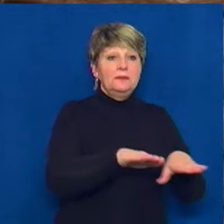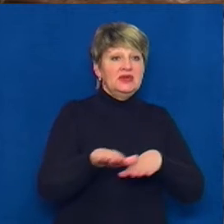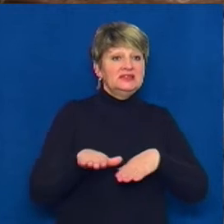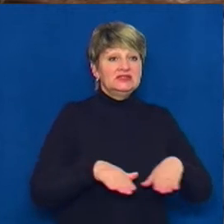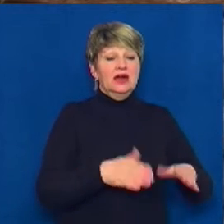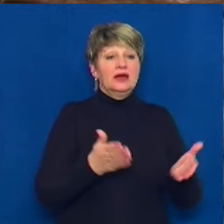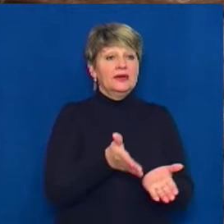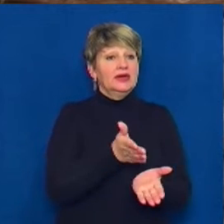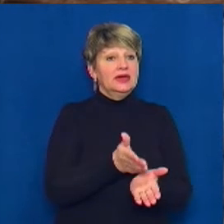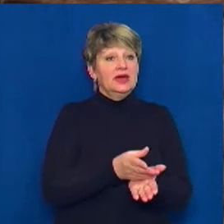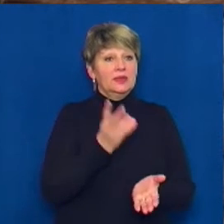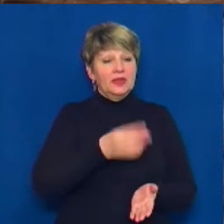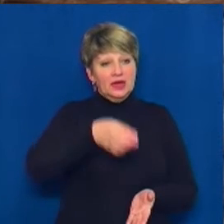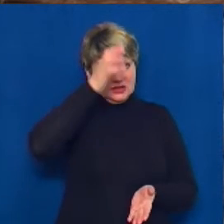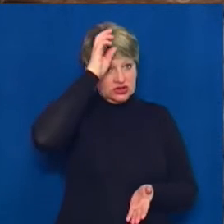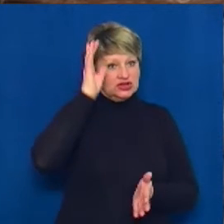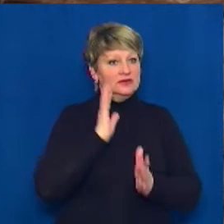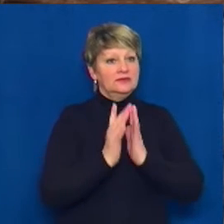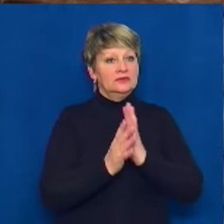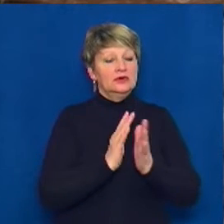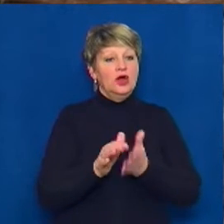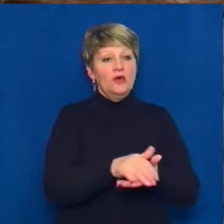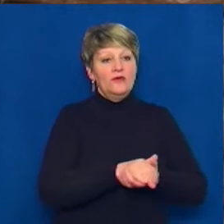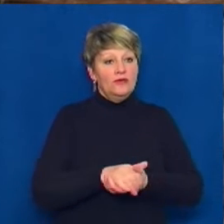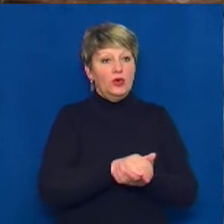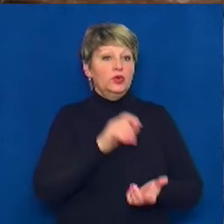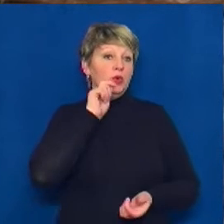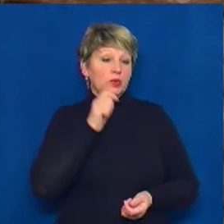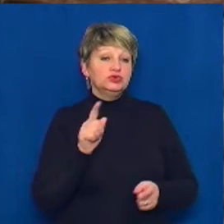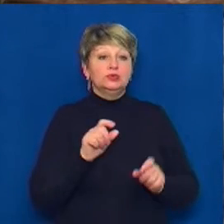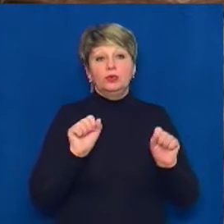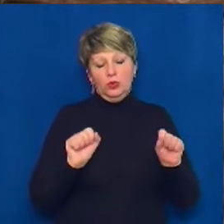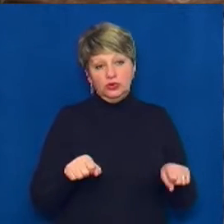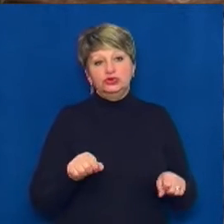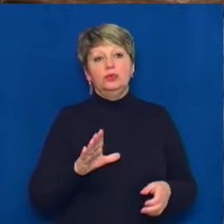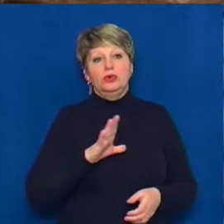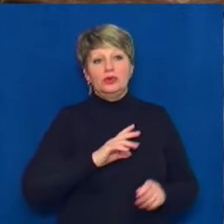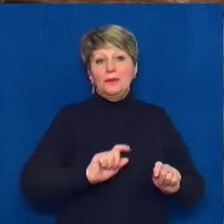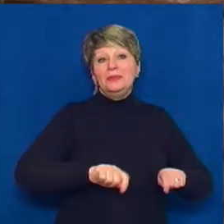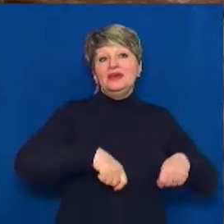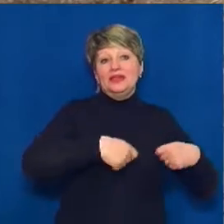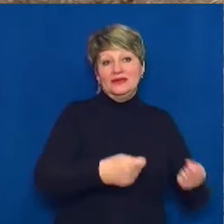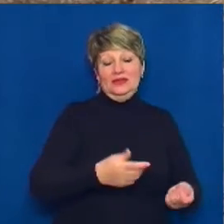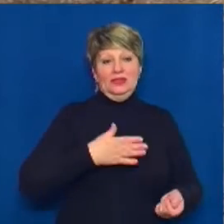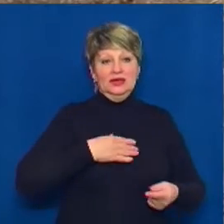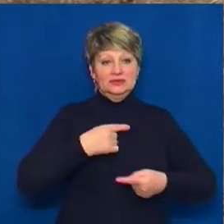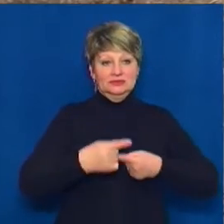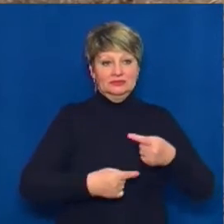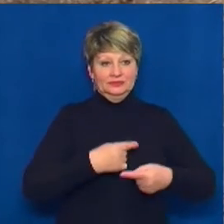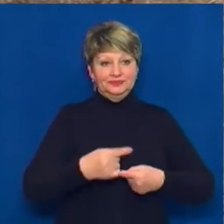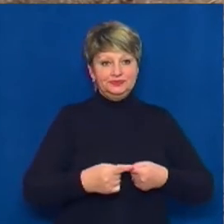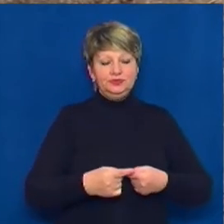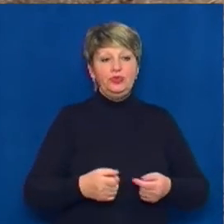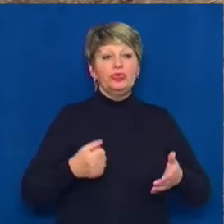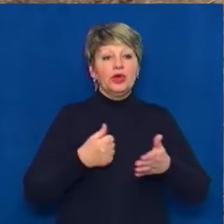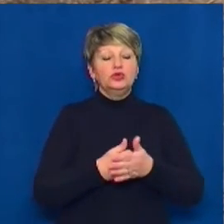території Державного лісового фонду України, для того, щоб можна було передати своїм нащадкам. Долучилася до